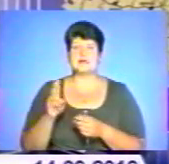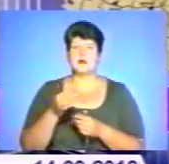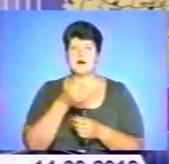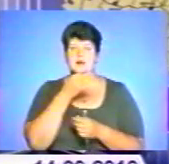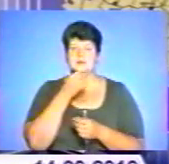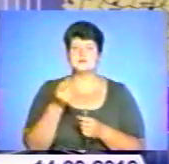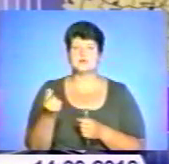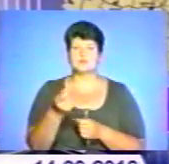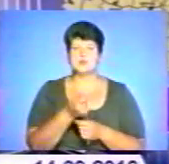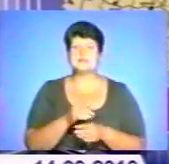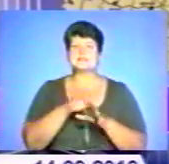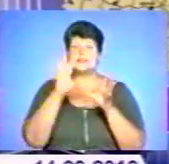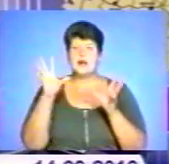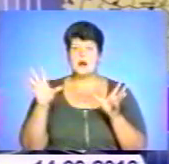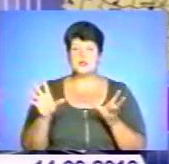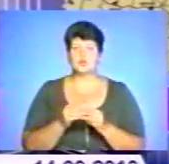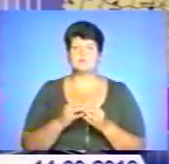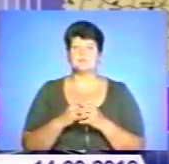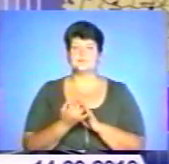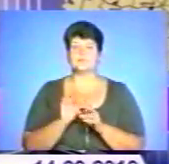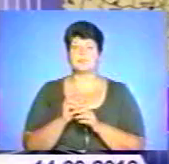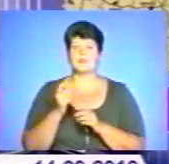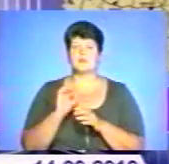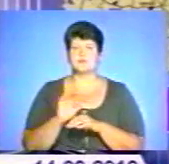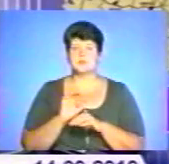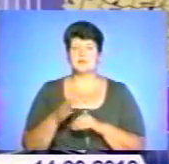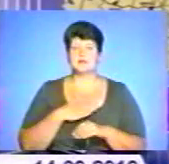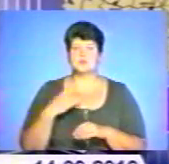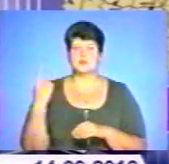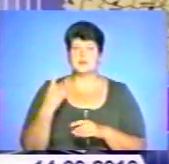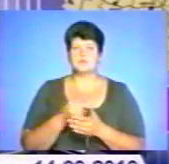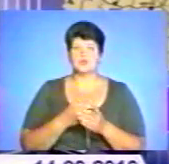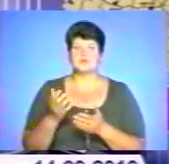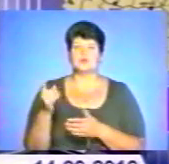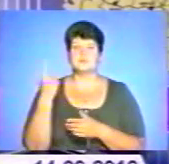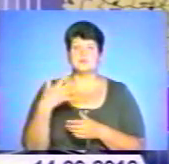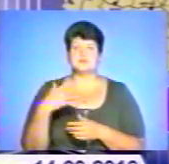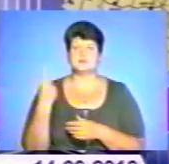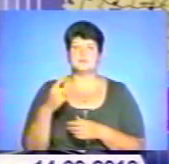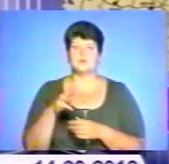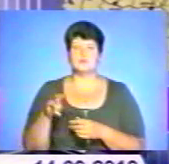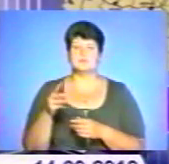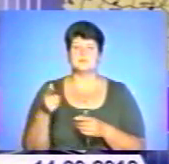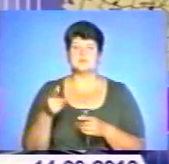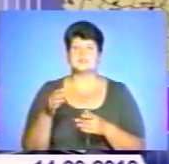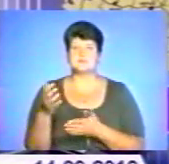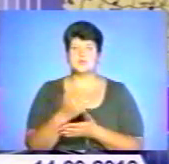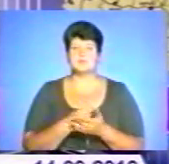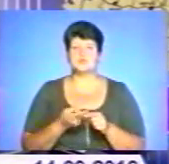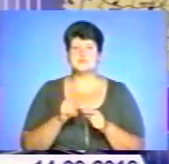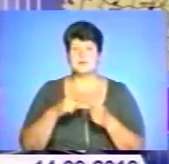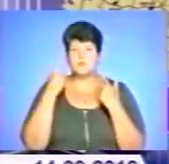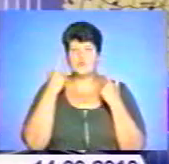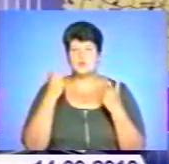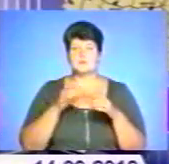Загалом аграрії нашого краю на сьогодні намолотили 1 мільйон 350 тисяч тонн збіжжя. Про це повідомив